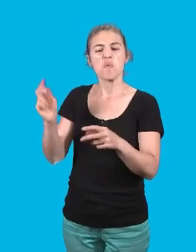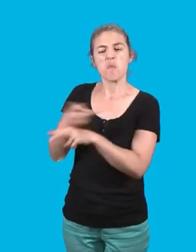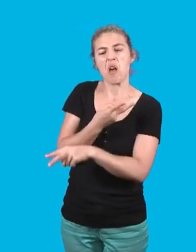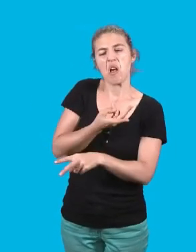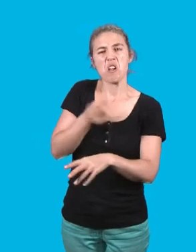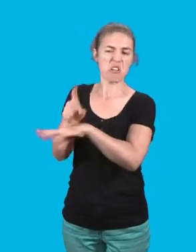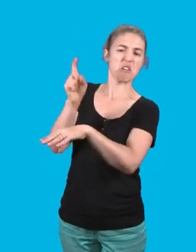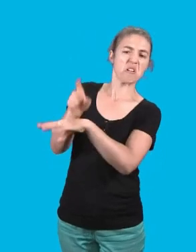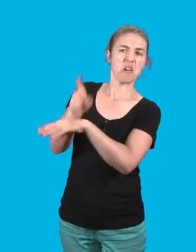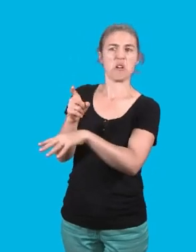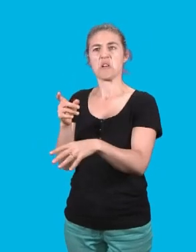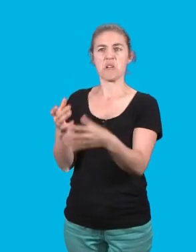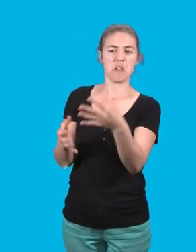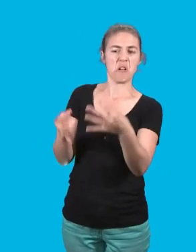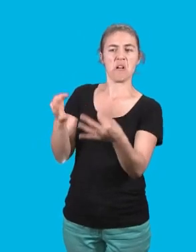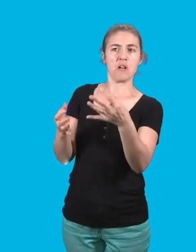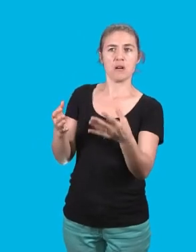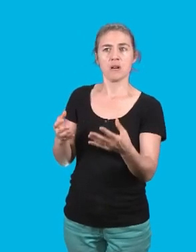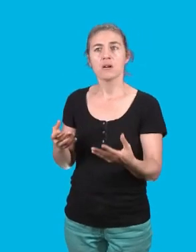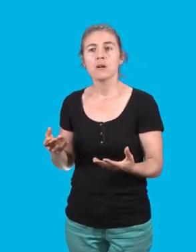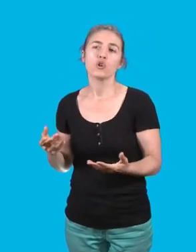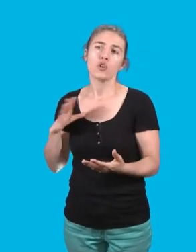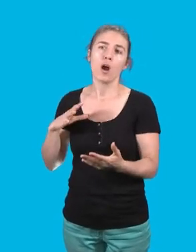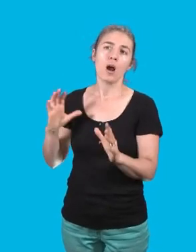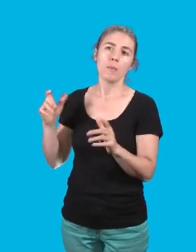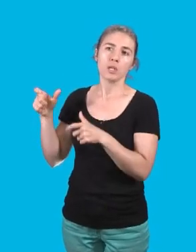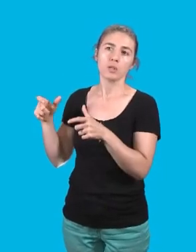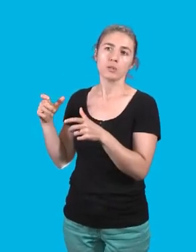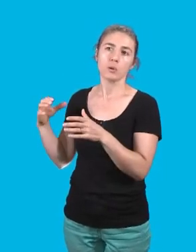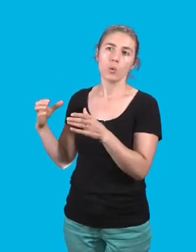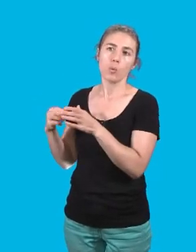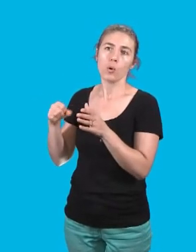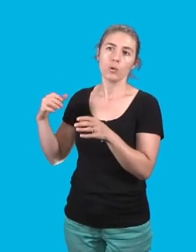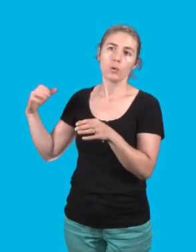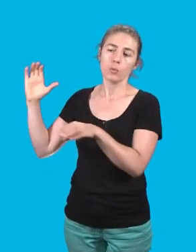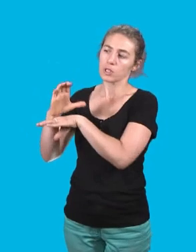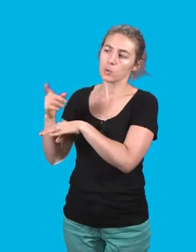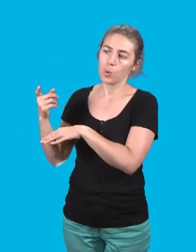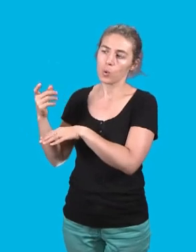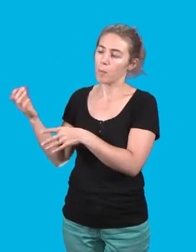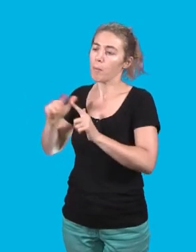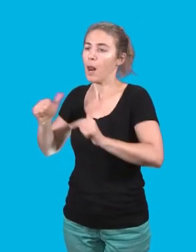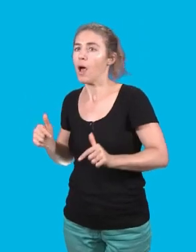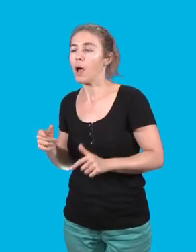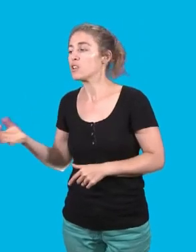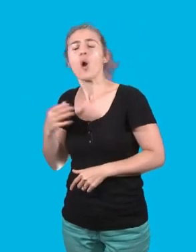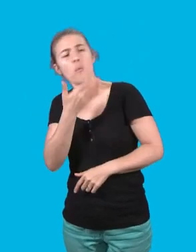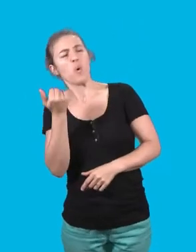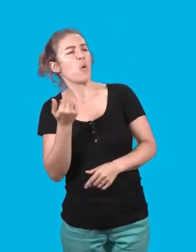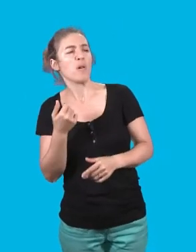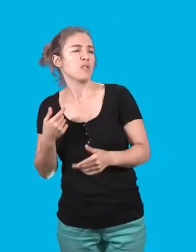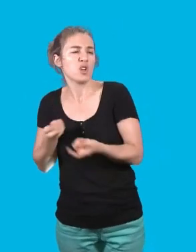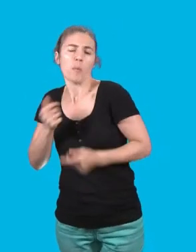entendu certains collègues de l'opposition qui ne siègent pas forcément ici, mais qui nous disent que le privé ferait tout mieux que ce qu'on fait.